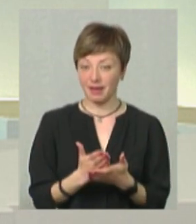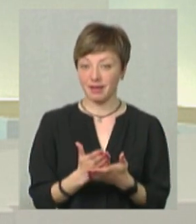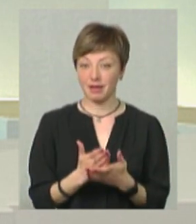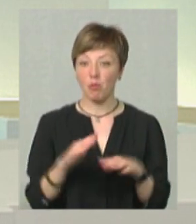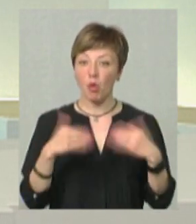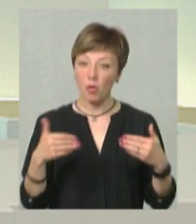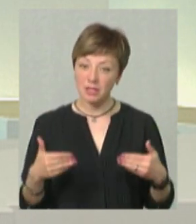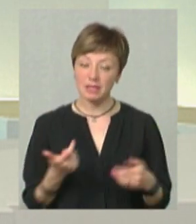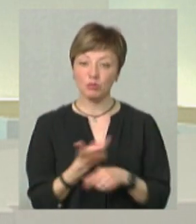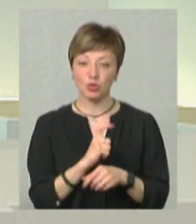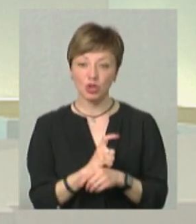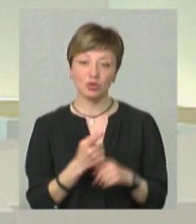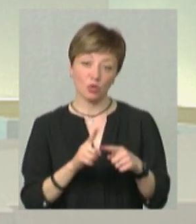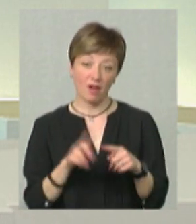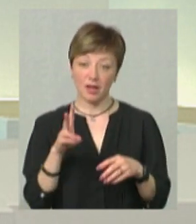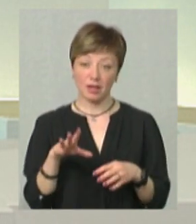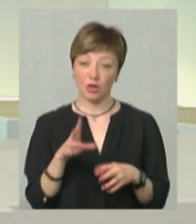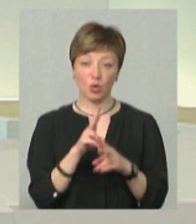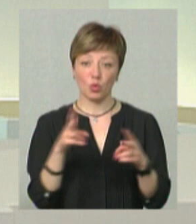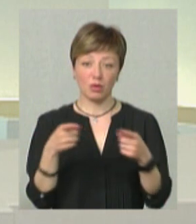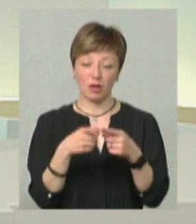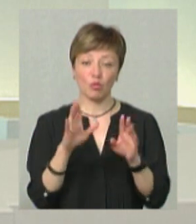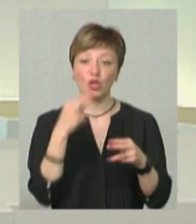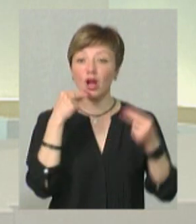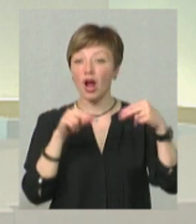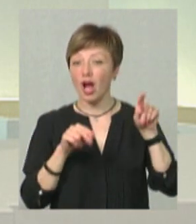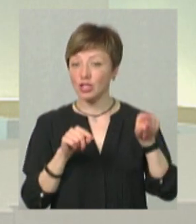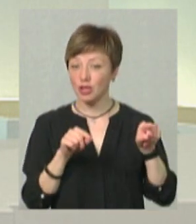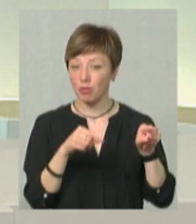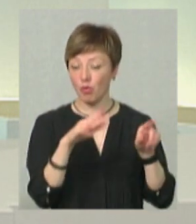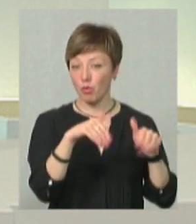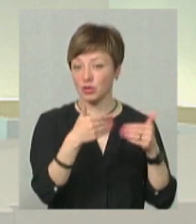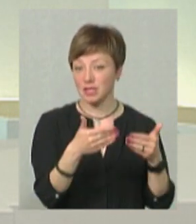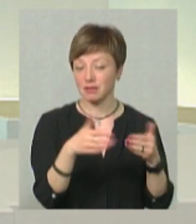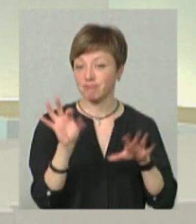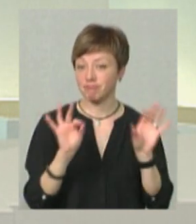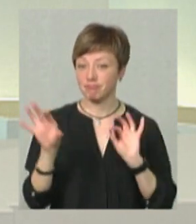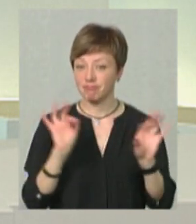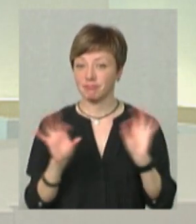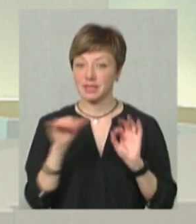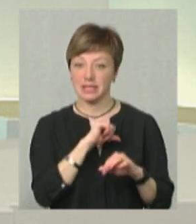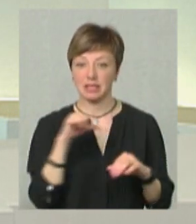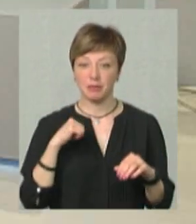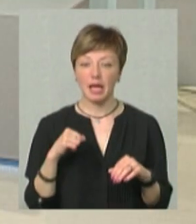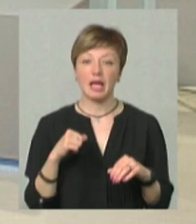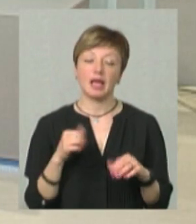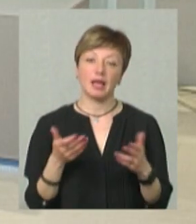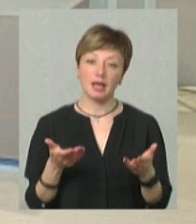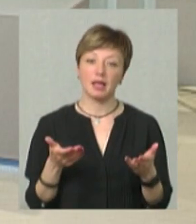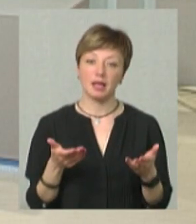з'явились більше. І цю квартиру просто ніхто не зніме, бо буде краща пропозиція. Вже починає працювати ринок сам. І ми,